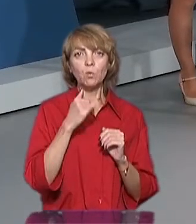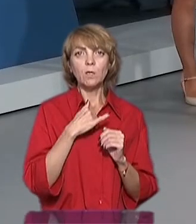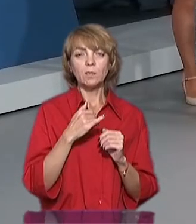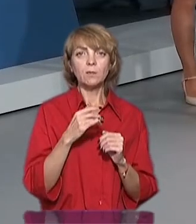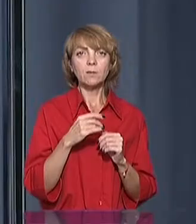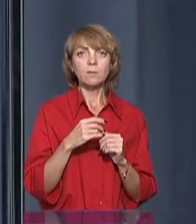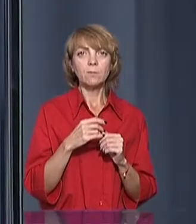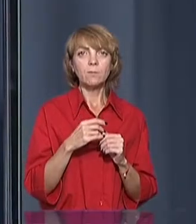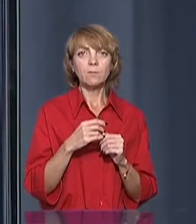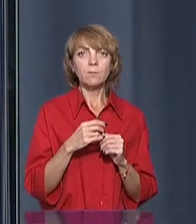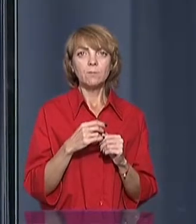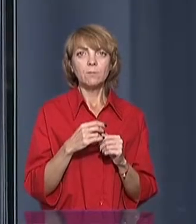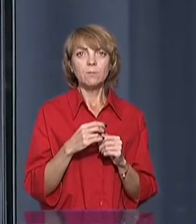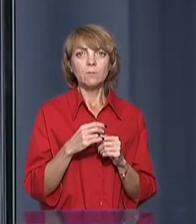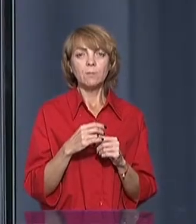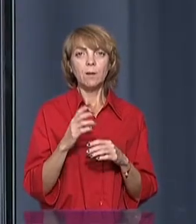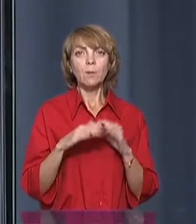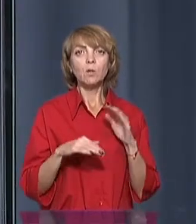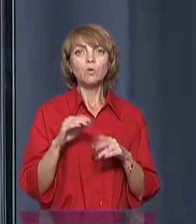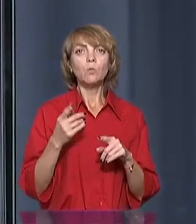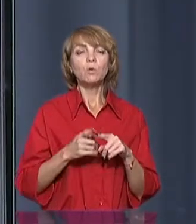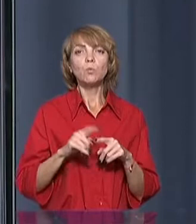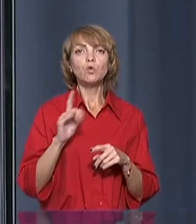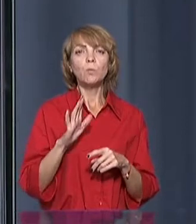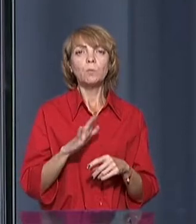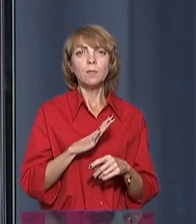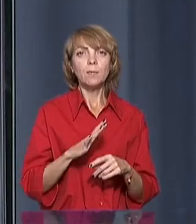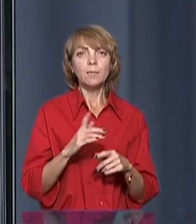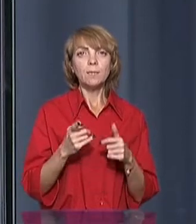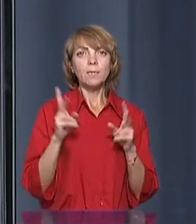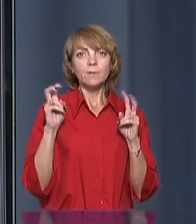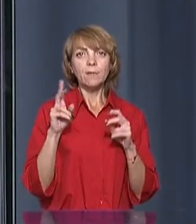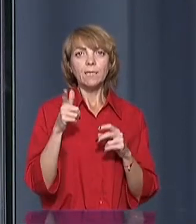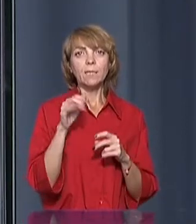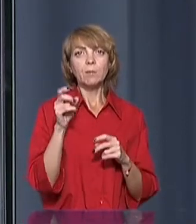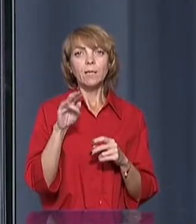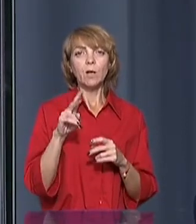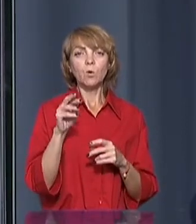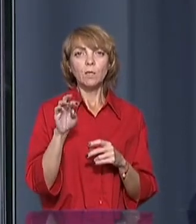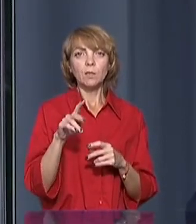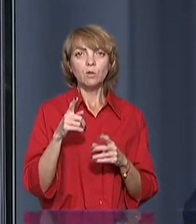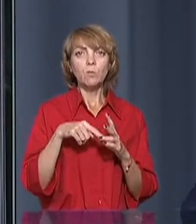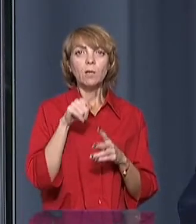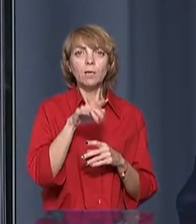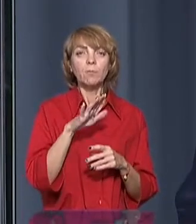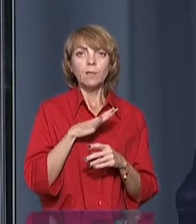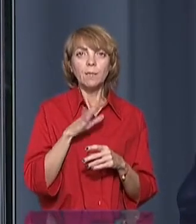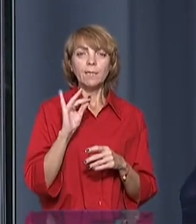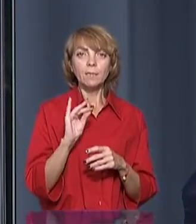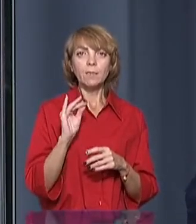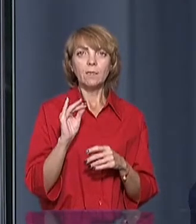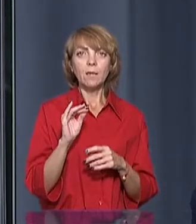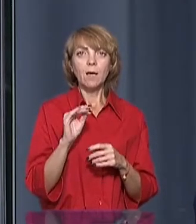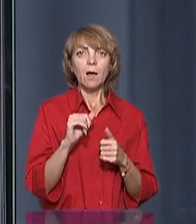практикуємо в тому, щоб була, так називаємо, гібридна котельна, щоб в котельні знаходилися і